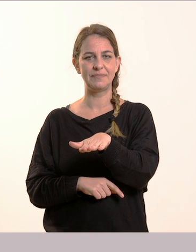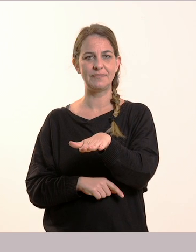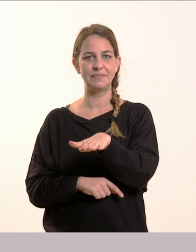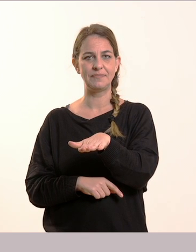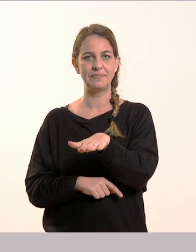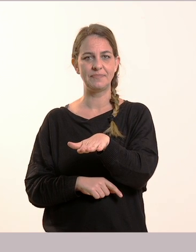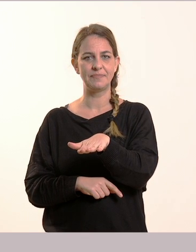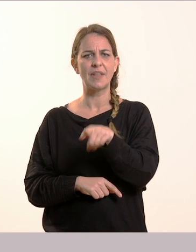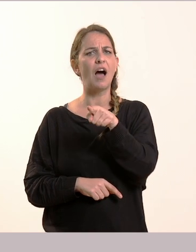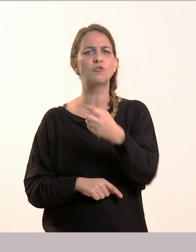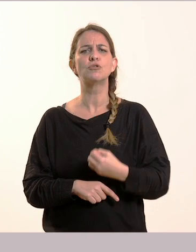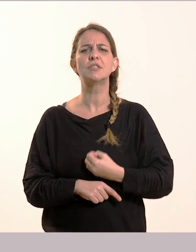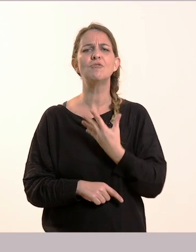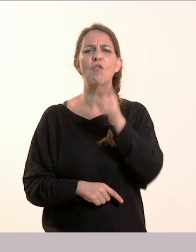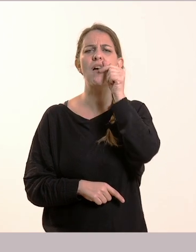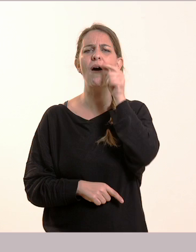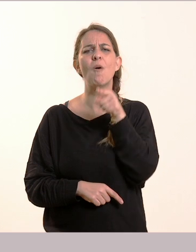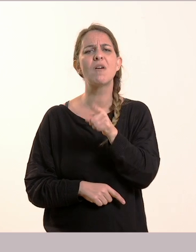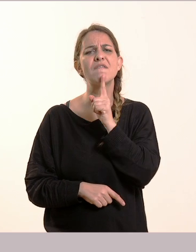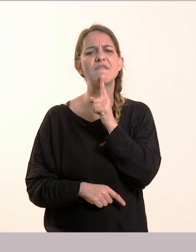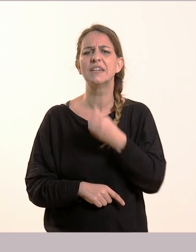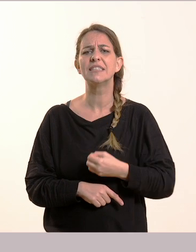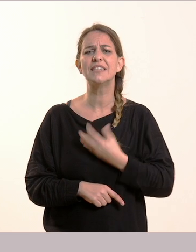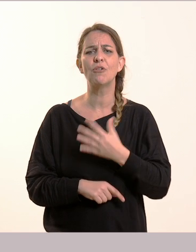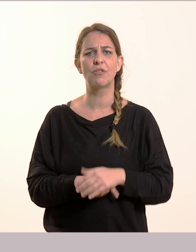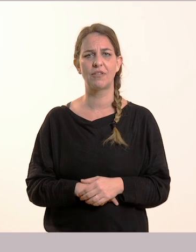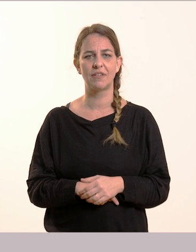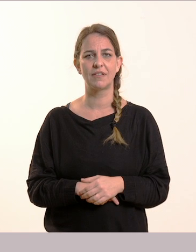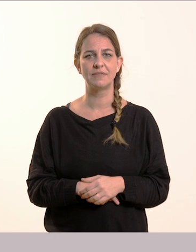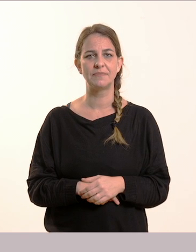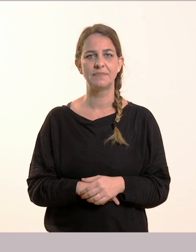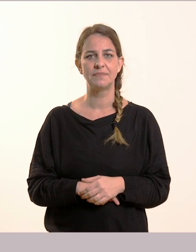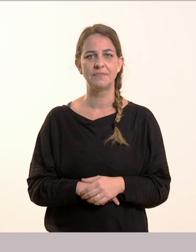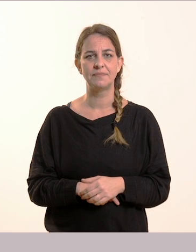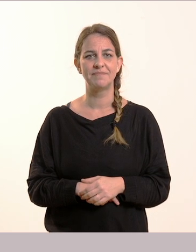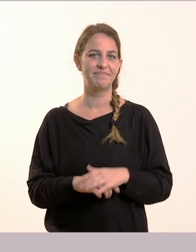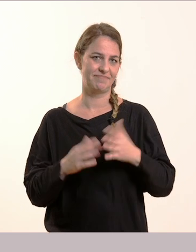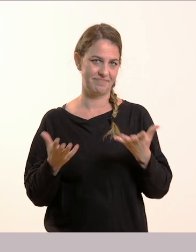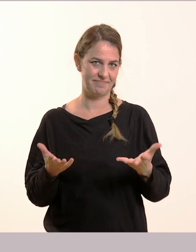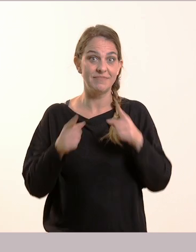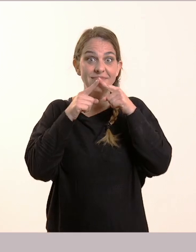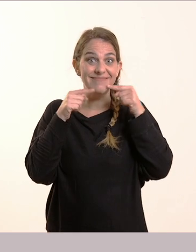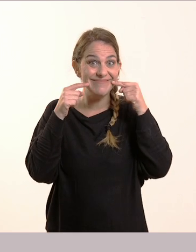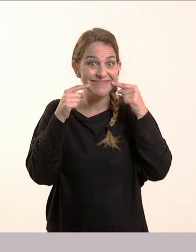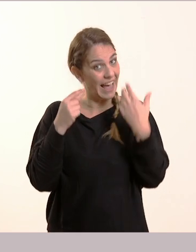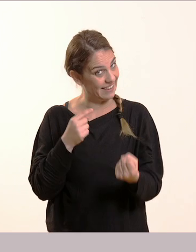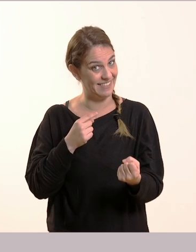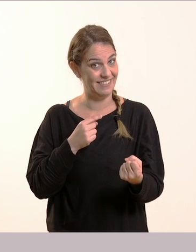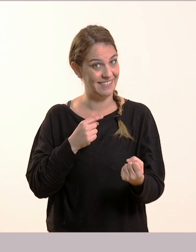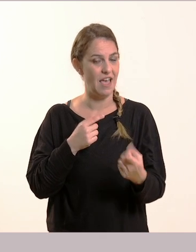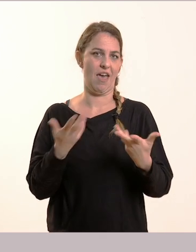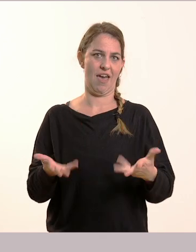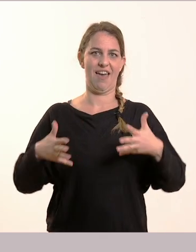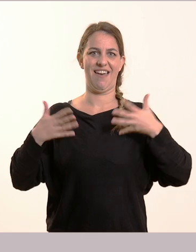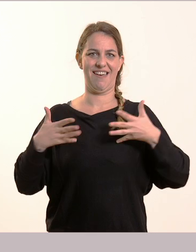νιώθει αυτό το αγόρι εδώ, σε αυτή τη φωτογραφία. Τι νιώθει. Βλέπουμε είναι χαμογελαστό. Νιώθει χαρά.